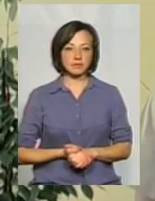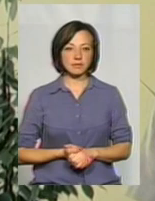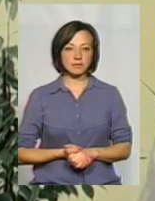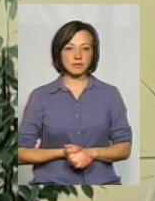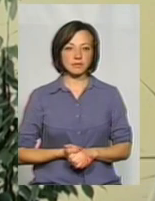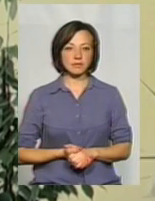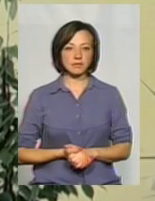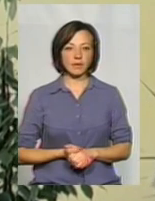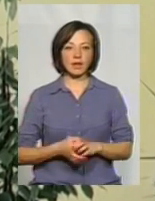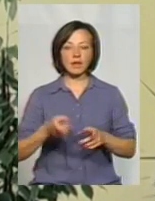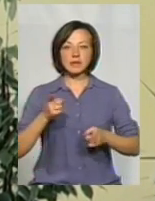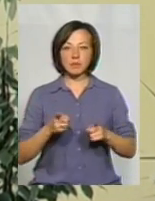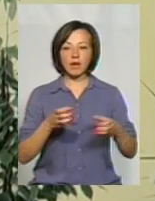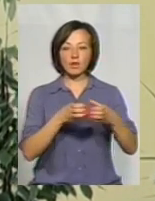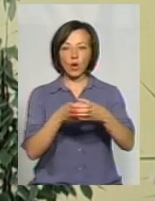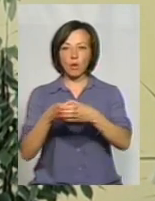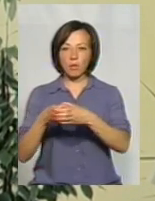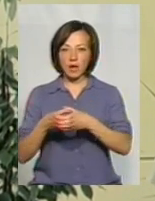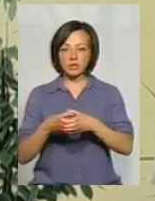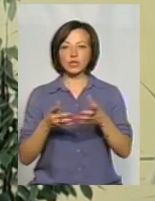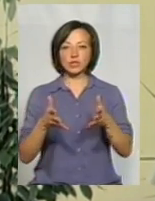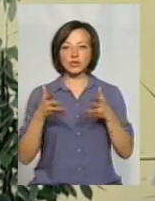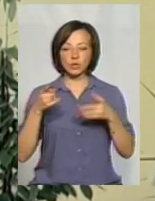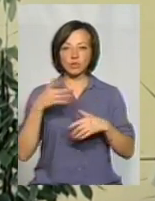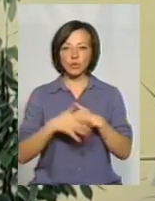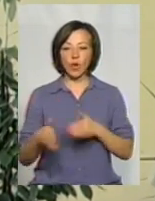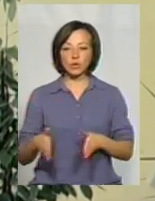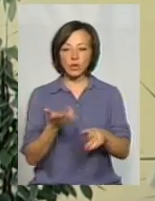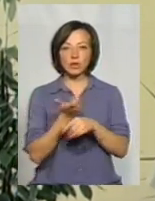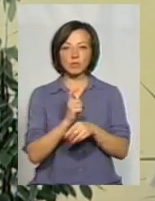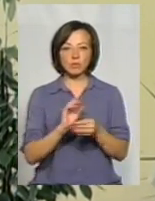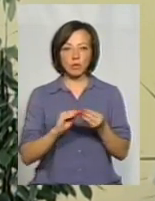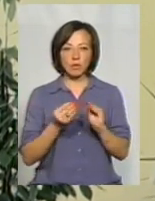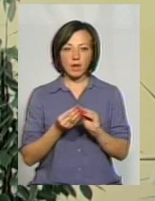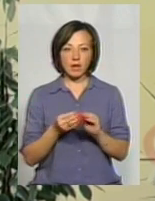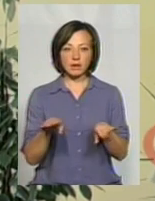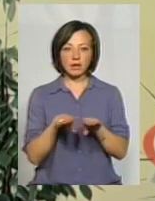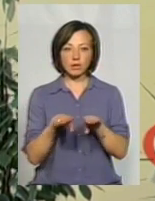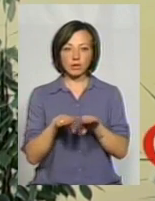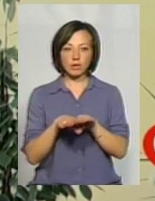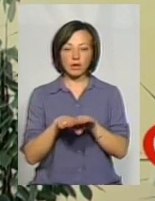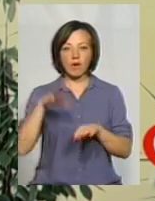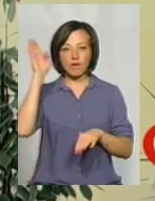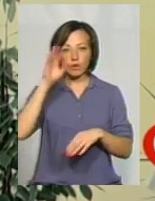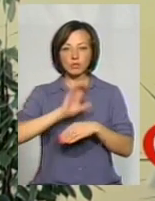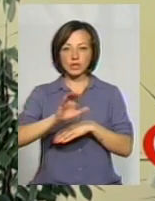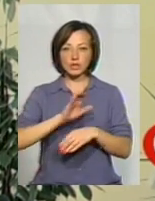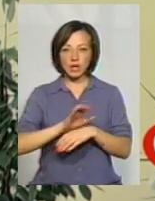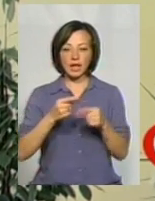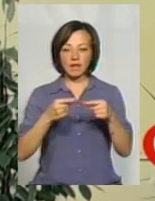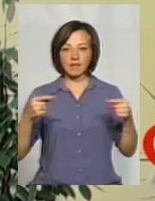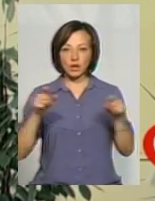Насправді громади чітко розуміють, що дороги виявилися однією з найбільших проблем наряду з водопостачанням і